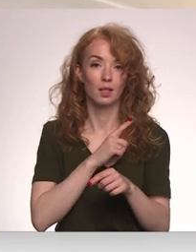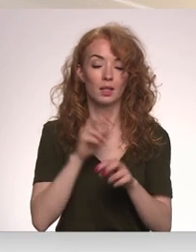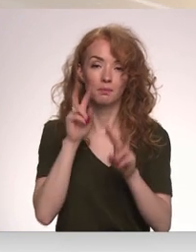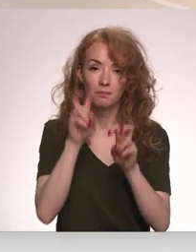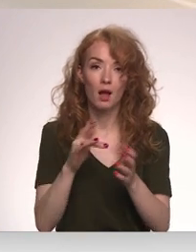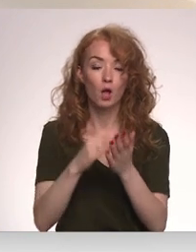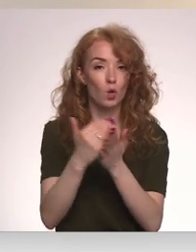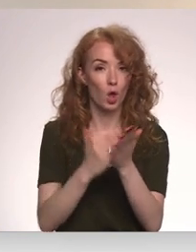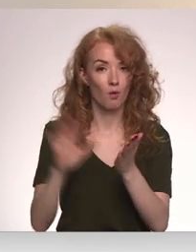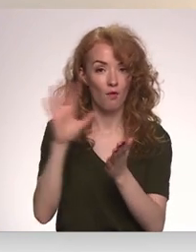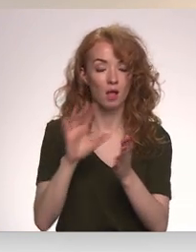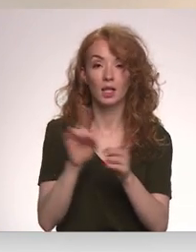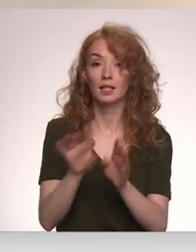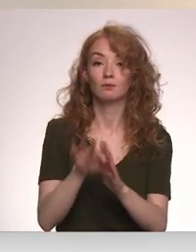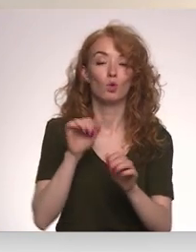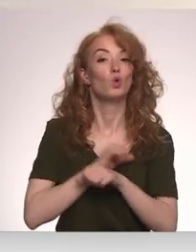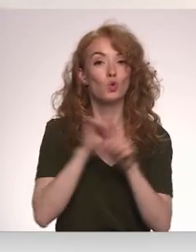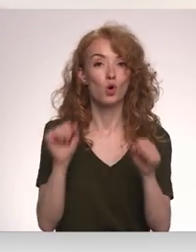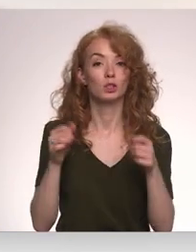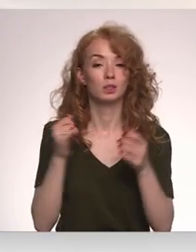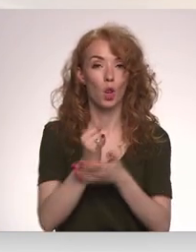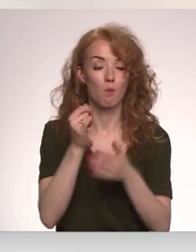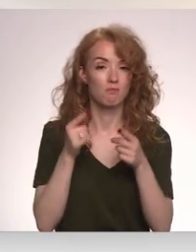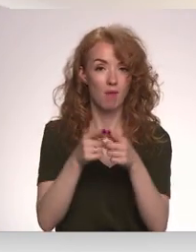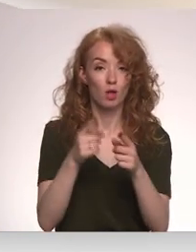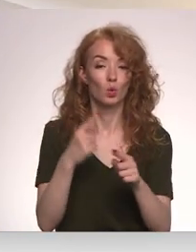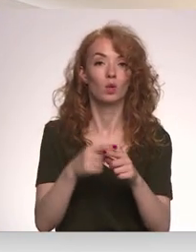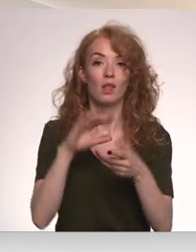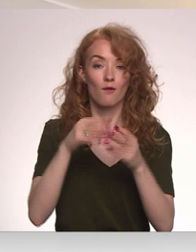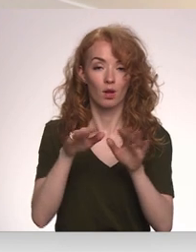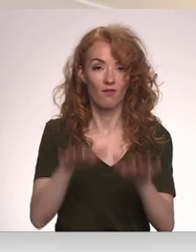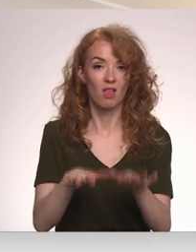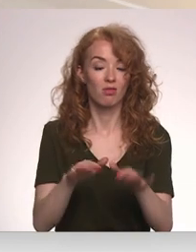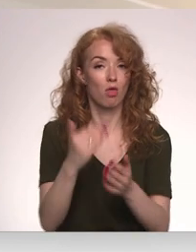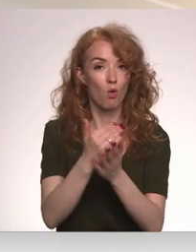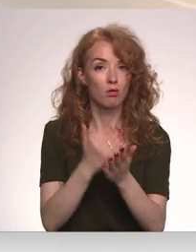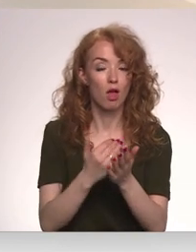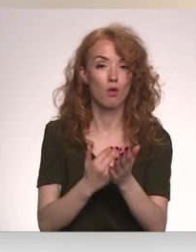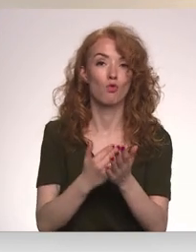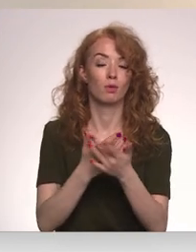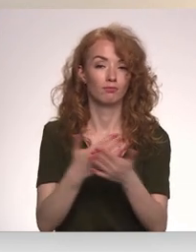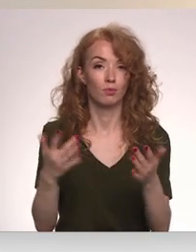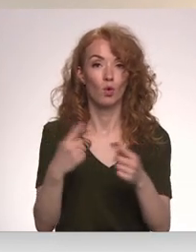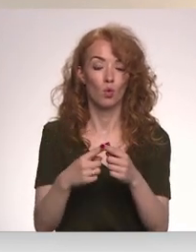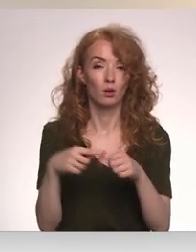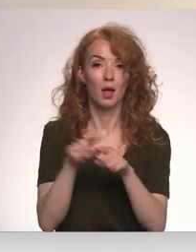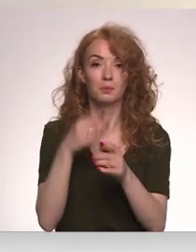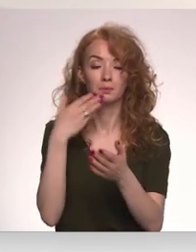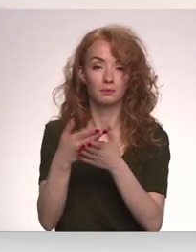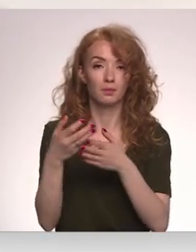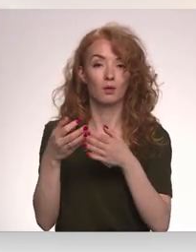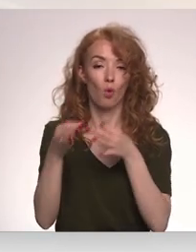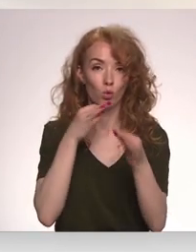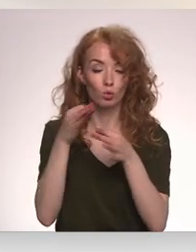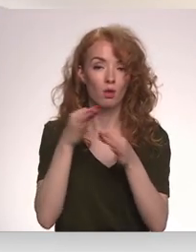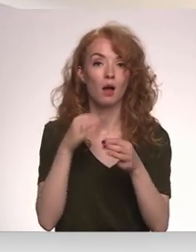vāstīs, izvēlēties drošas ceļojuma mērķus, ievērot vietējos likumas tradīcijas, pietiek ceļojuma konsulārijā dienestā,